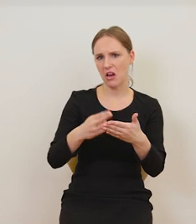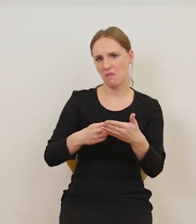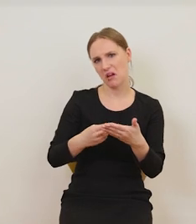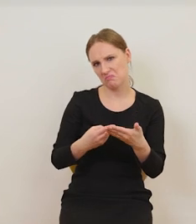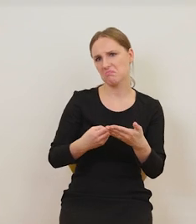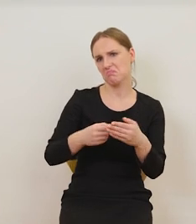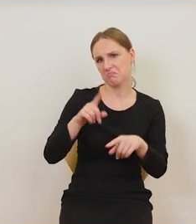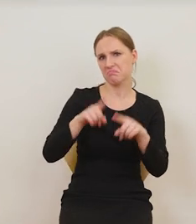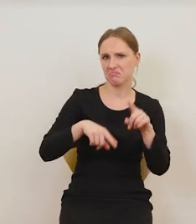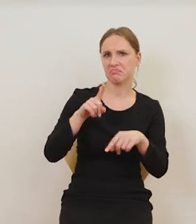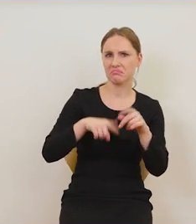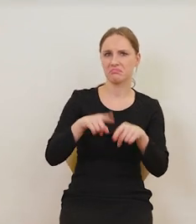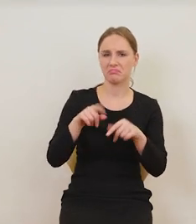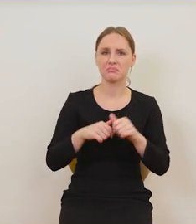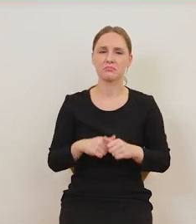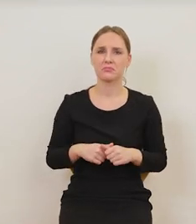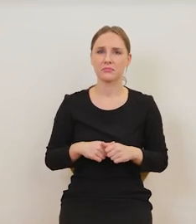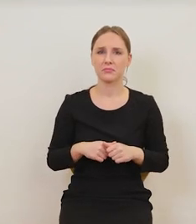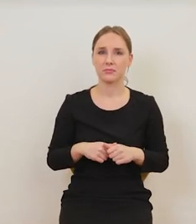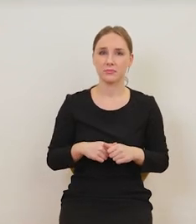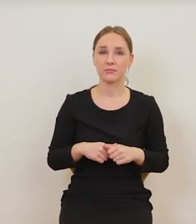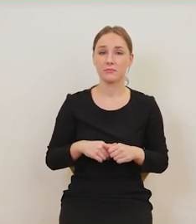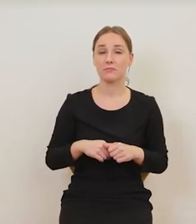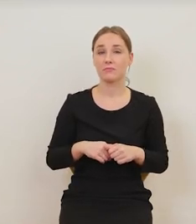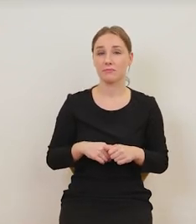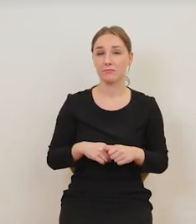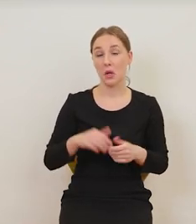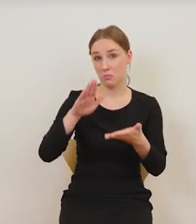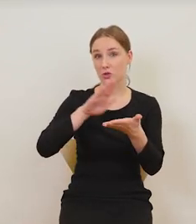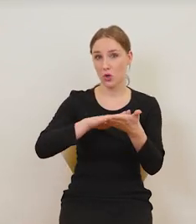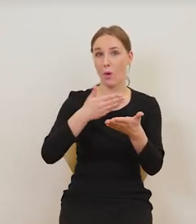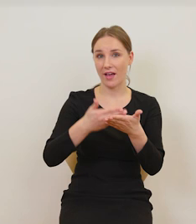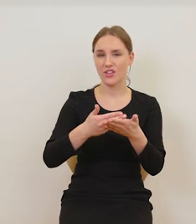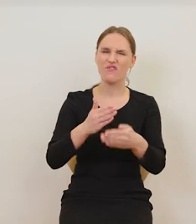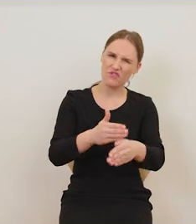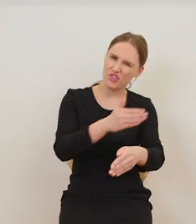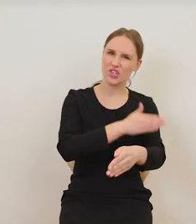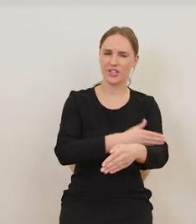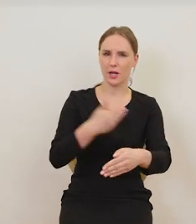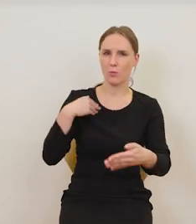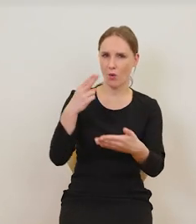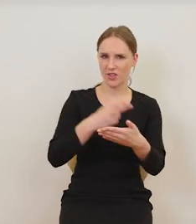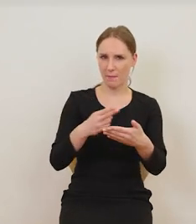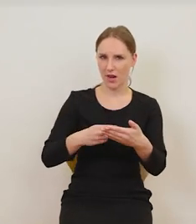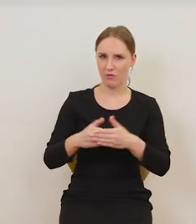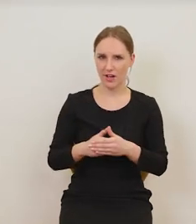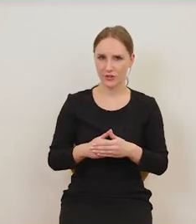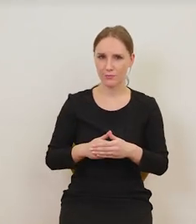określił, a przynajmniej staroświecko. I tutaj mamy jeden z jego znacznie wcześniejszych obrazów z 37